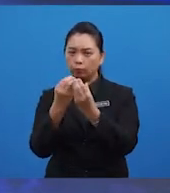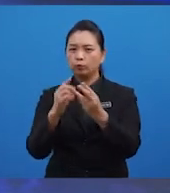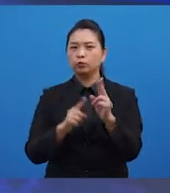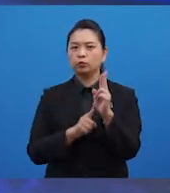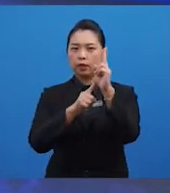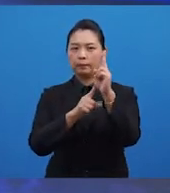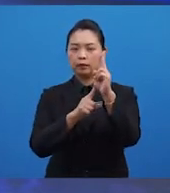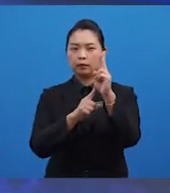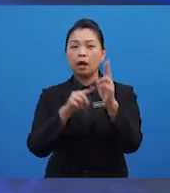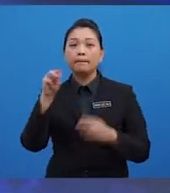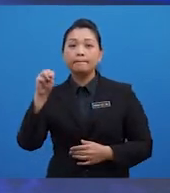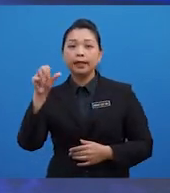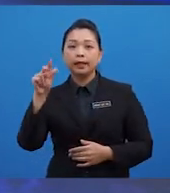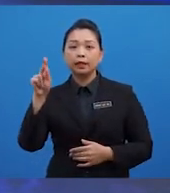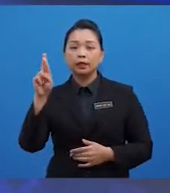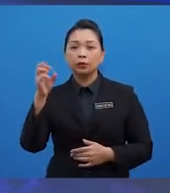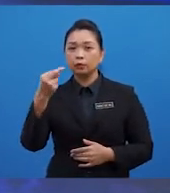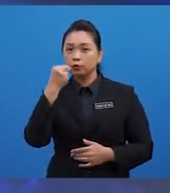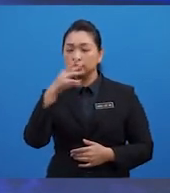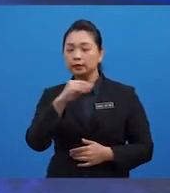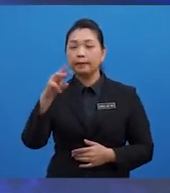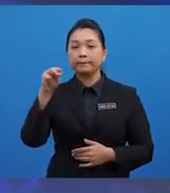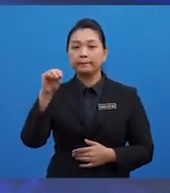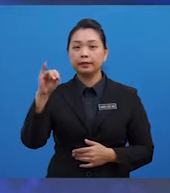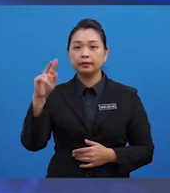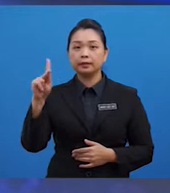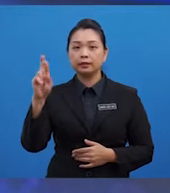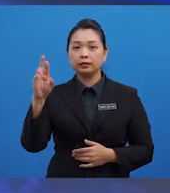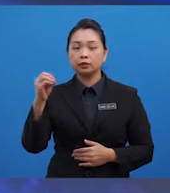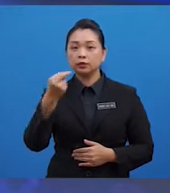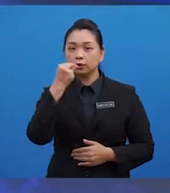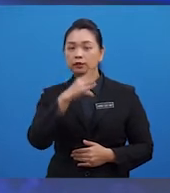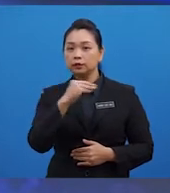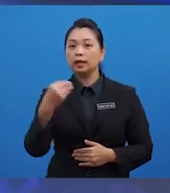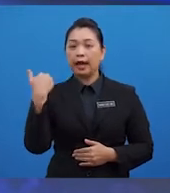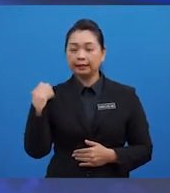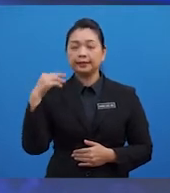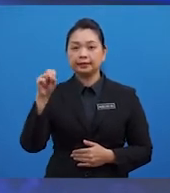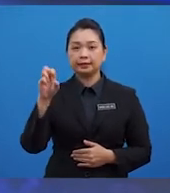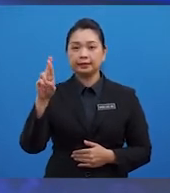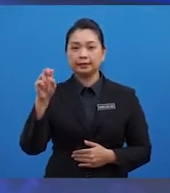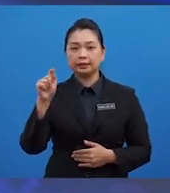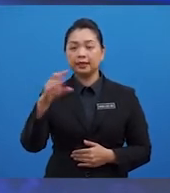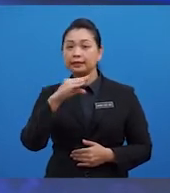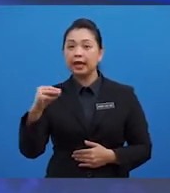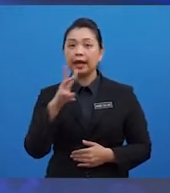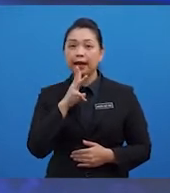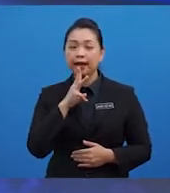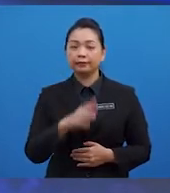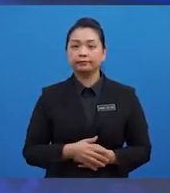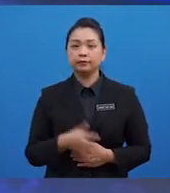nutrien iaitu makronutrien dan mikronutrien serta kewujudan serat dan air.